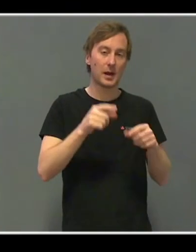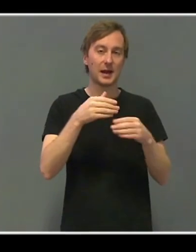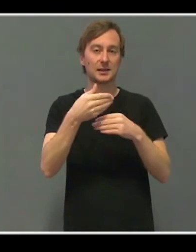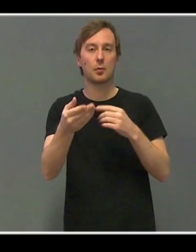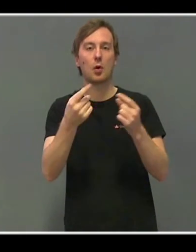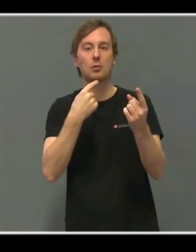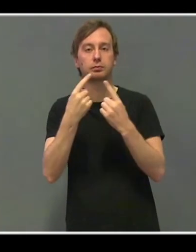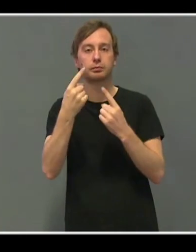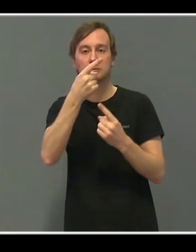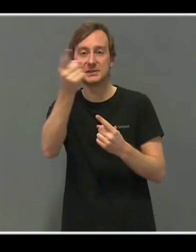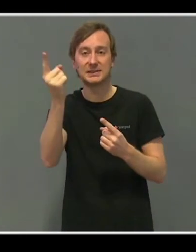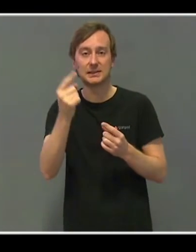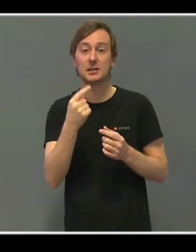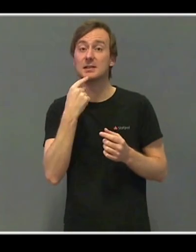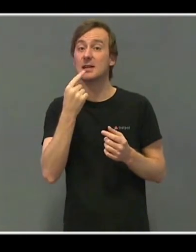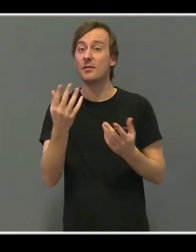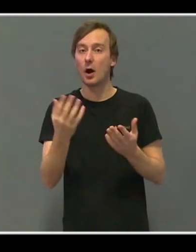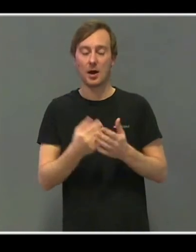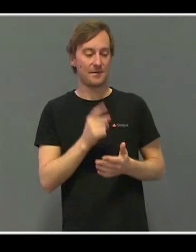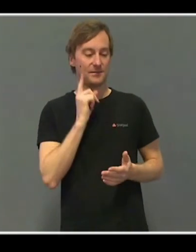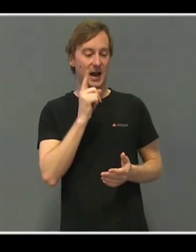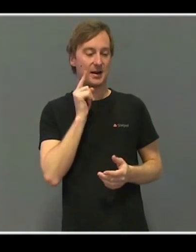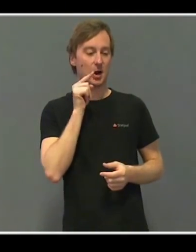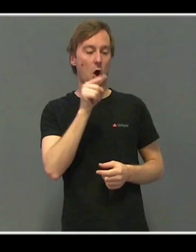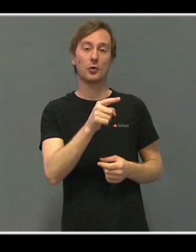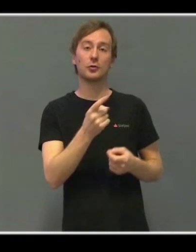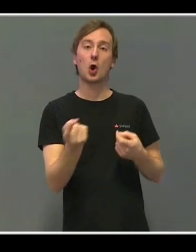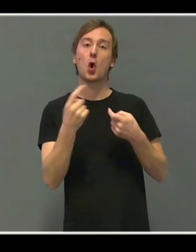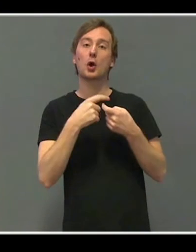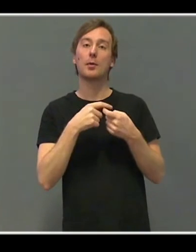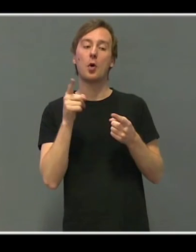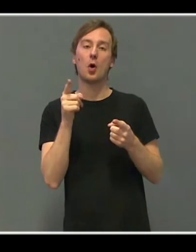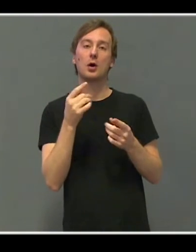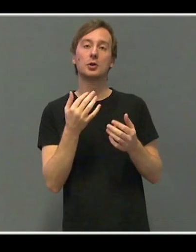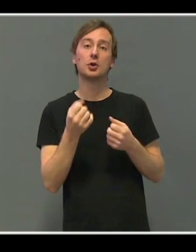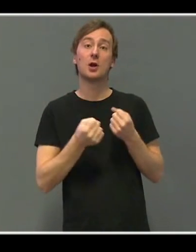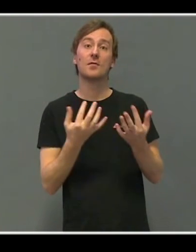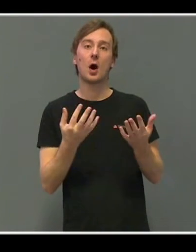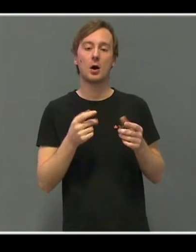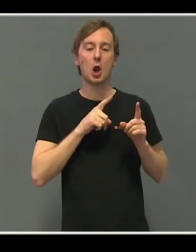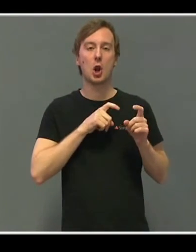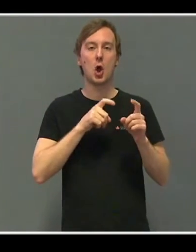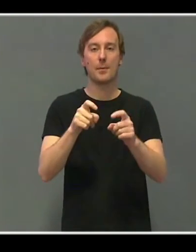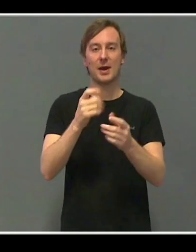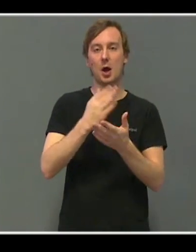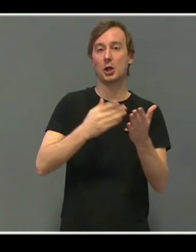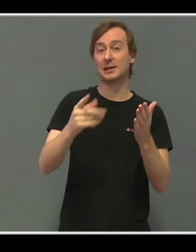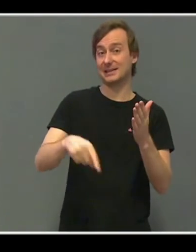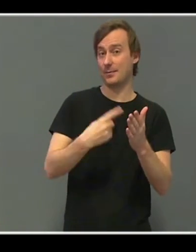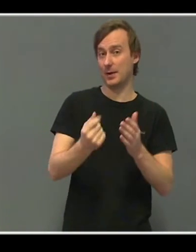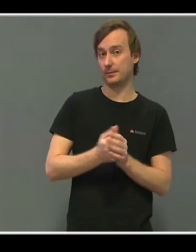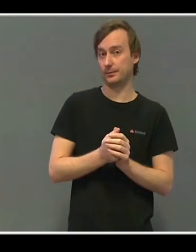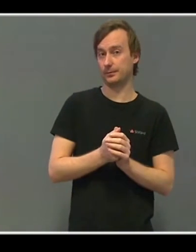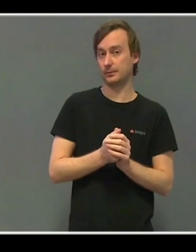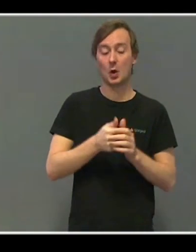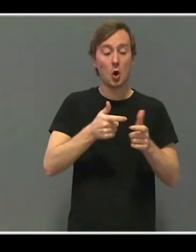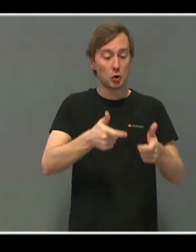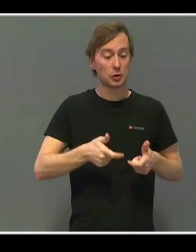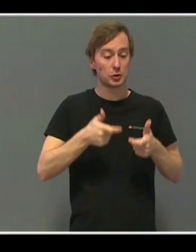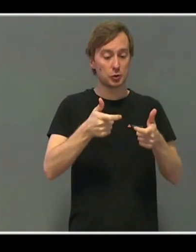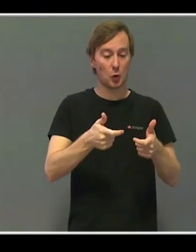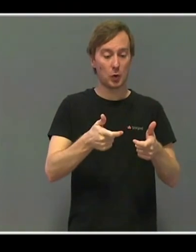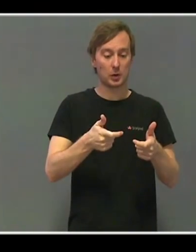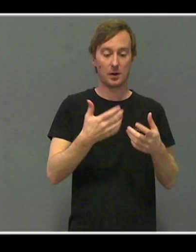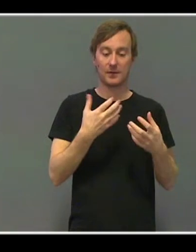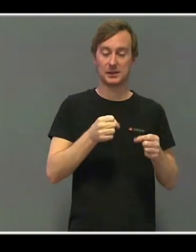hver eneste dag når han lå ut på, så startet han med å løpe en halvtime. Han sitter altså i rullestolen som han ikke har forlatt